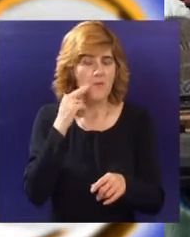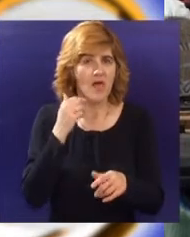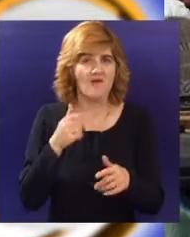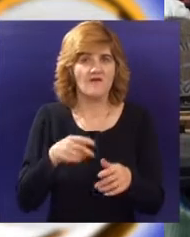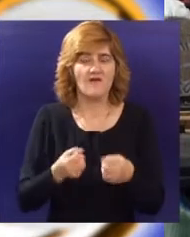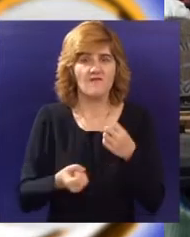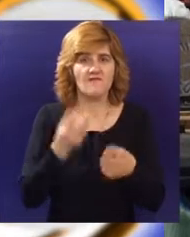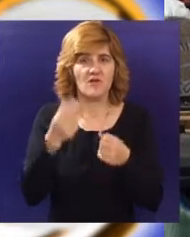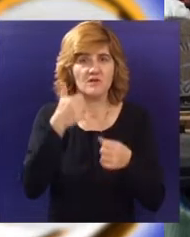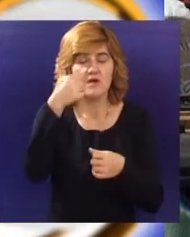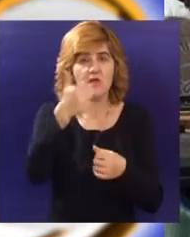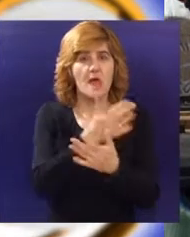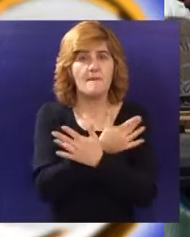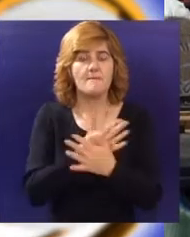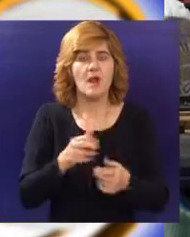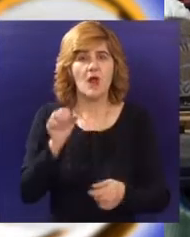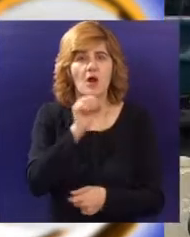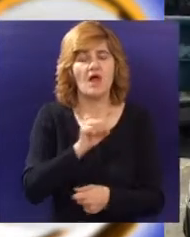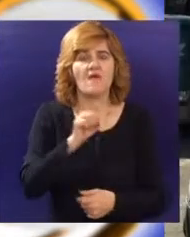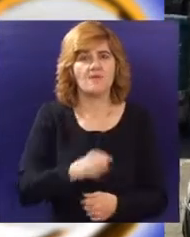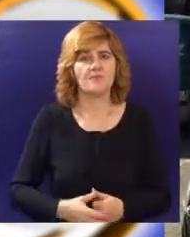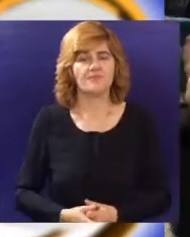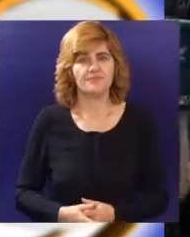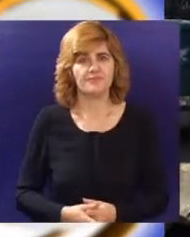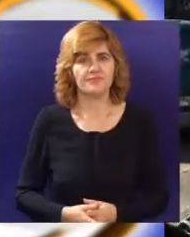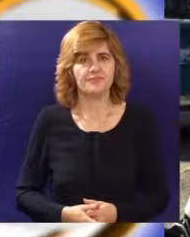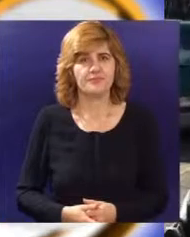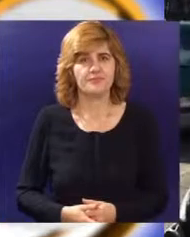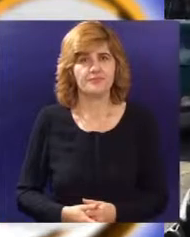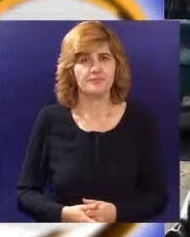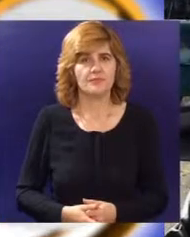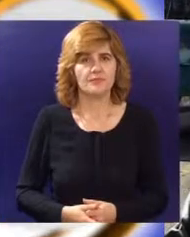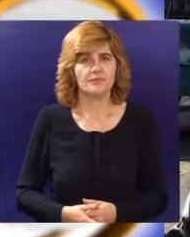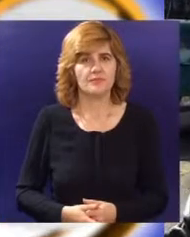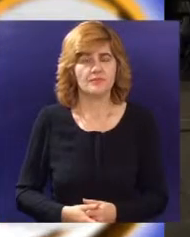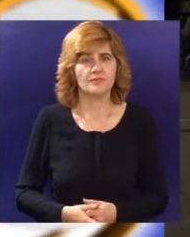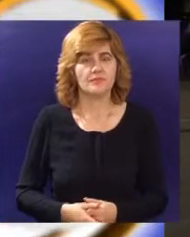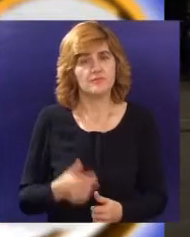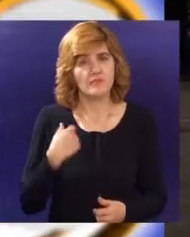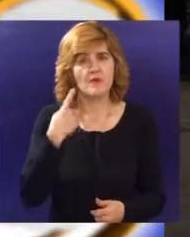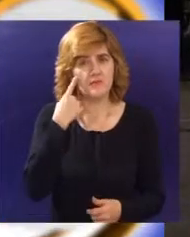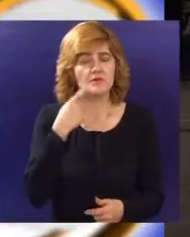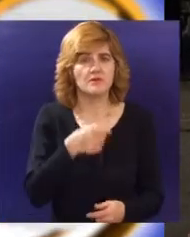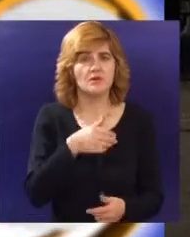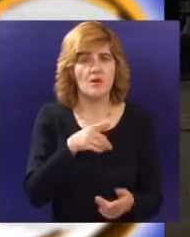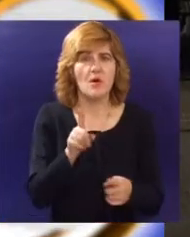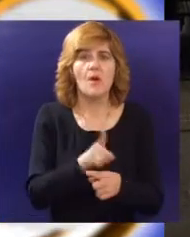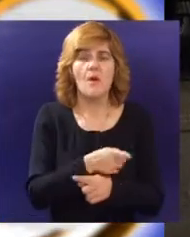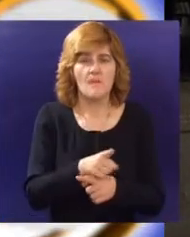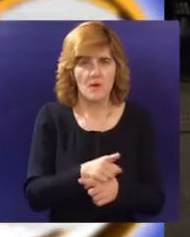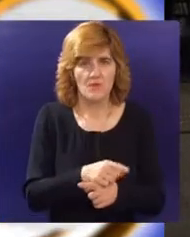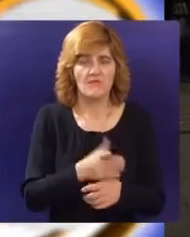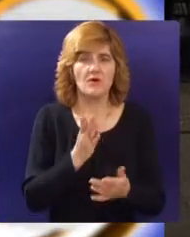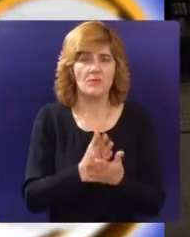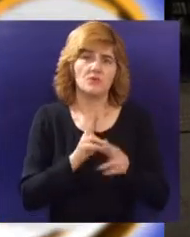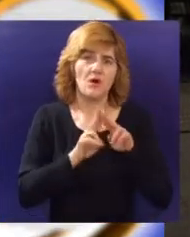maraka, košta bar milion evra. Pa to bi obnovio, ne? Ja bi to da se popravi i